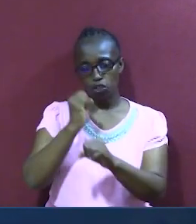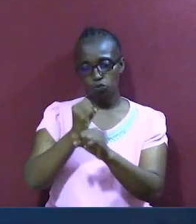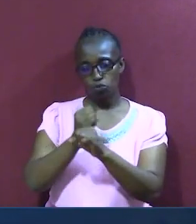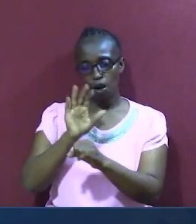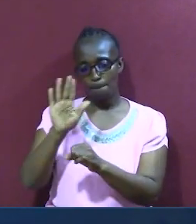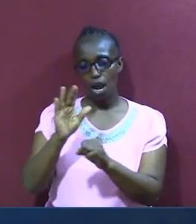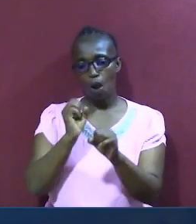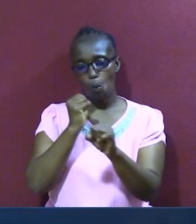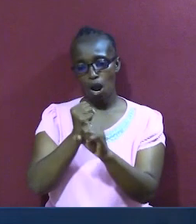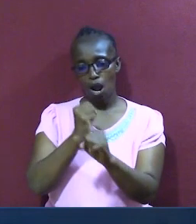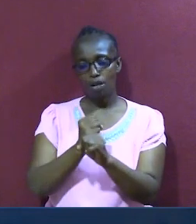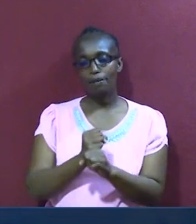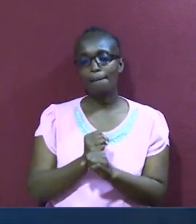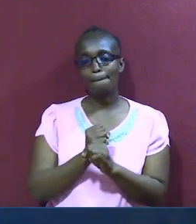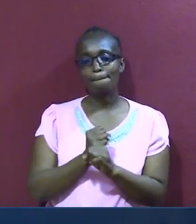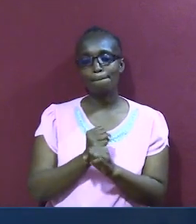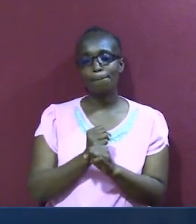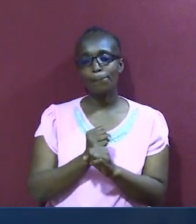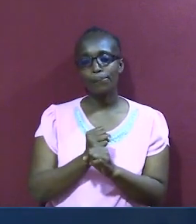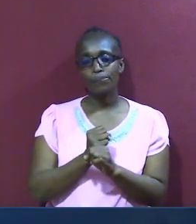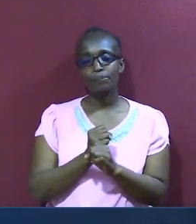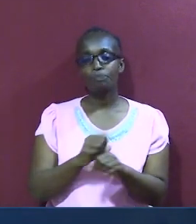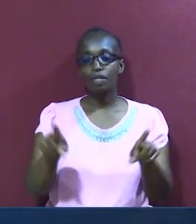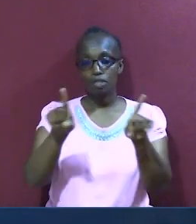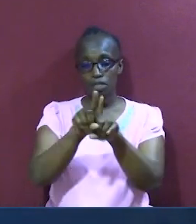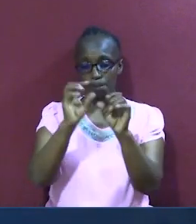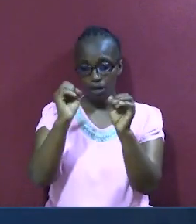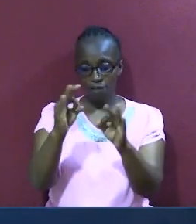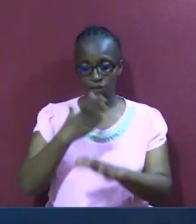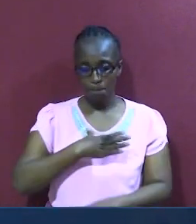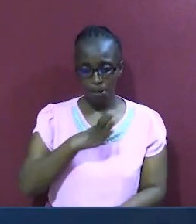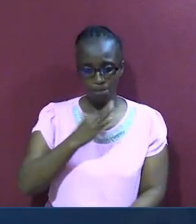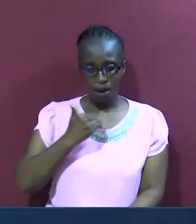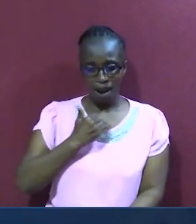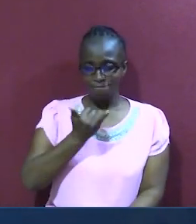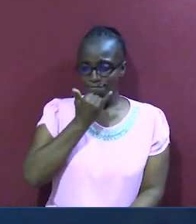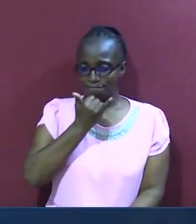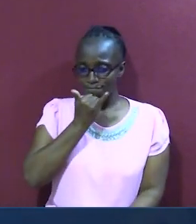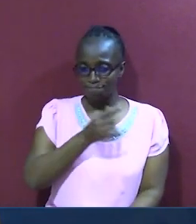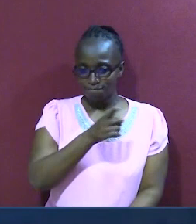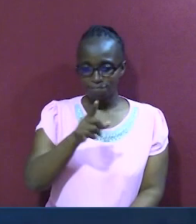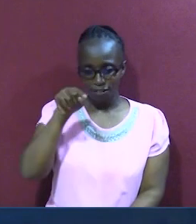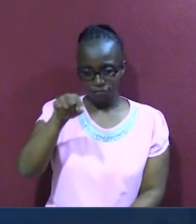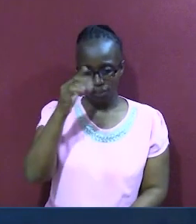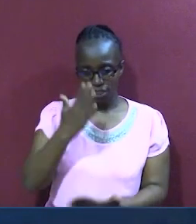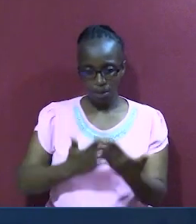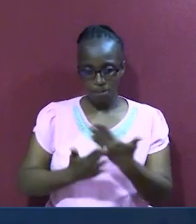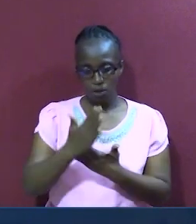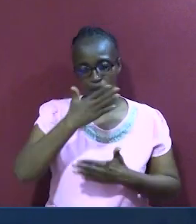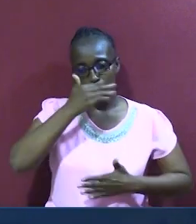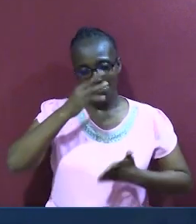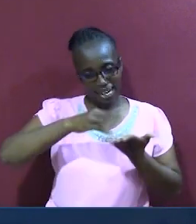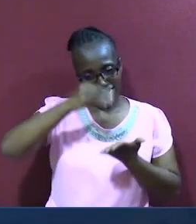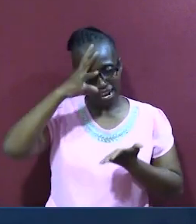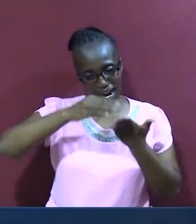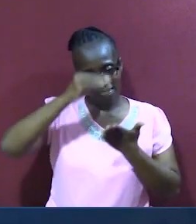iyo ni kazi ya mungu. Kwa hivyo, hata kama mtu wamekukosea, asubu ya leo njifunze, kumsamehe,